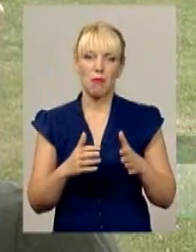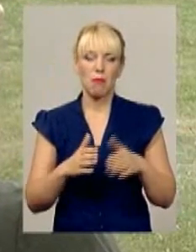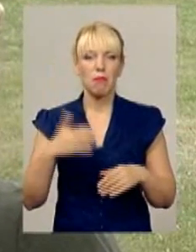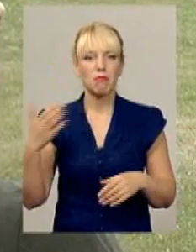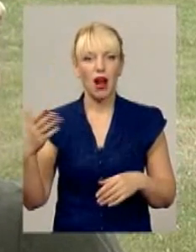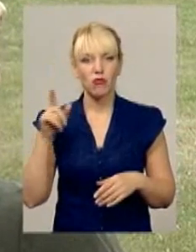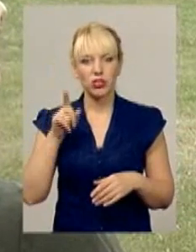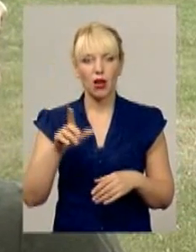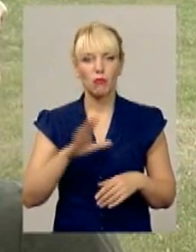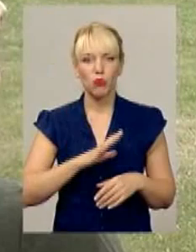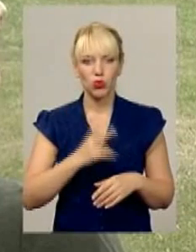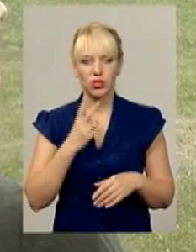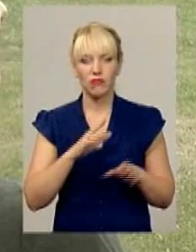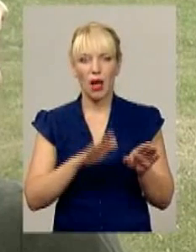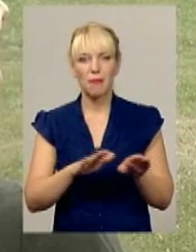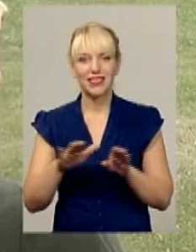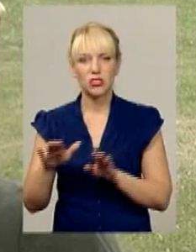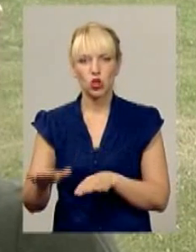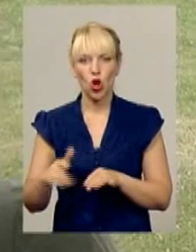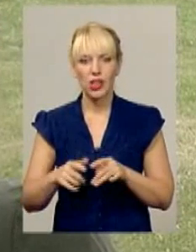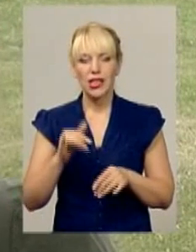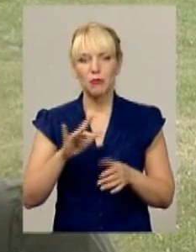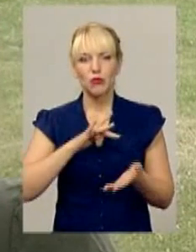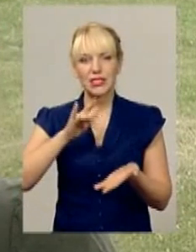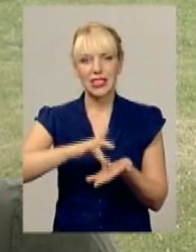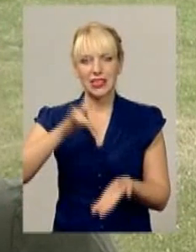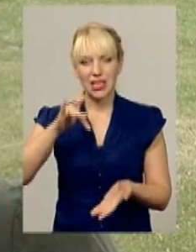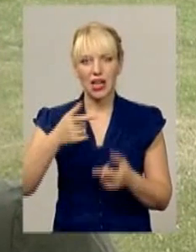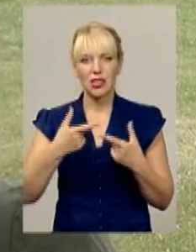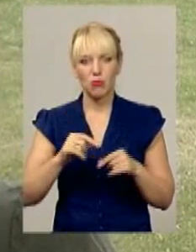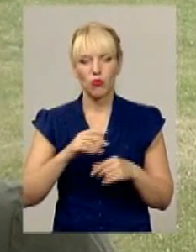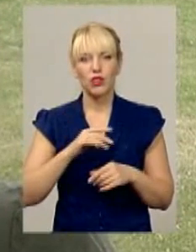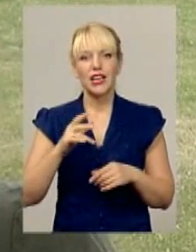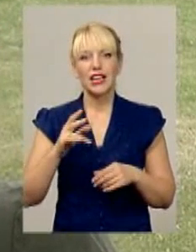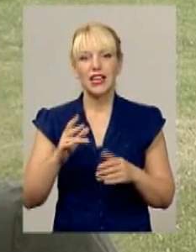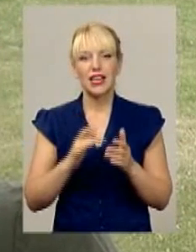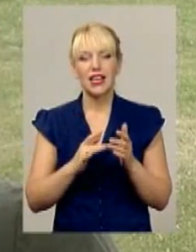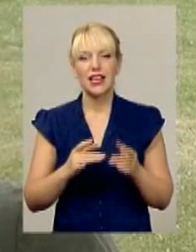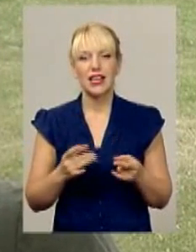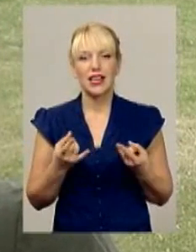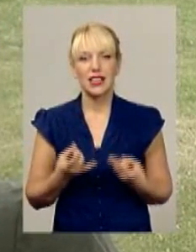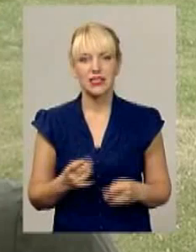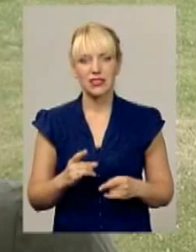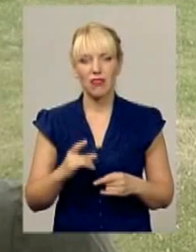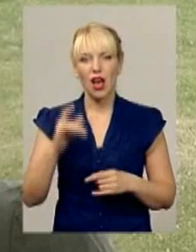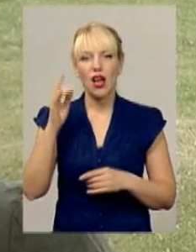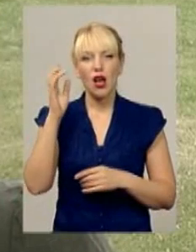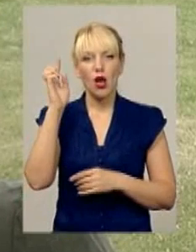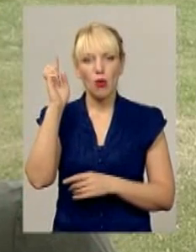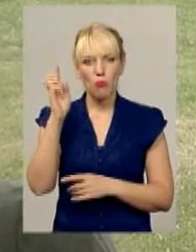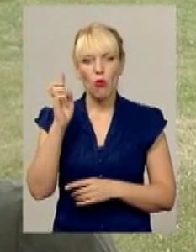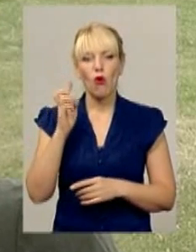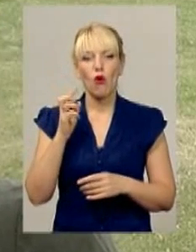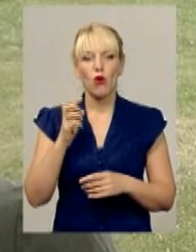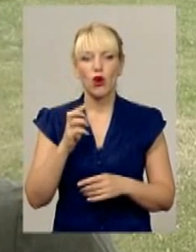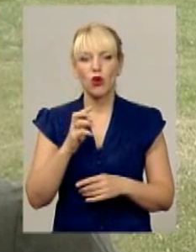нас. Там було два престоли. Був центральний престол, був різдва Богородиці. І менший був престол, вже менший